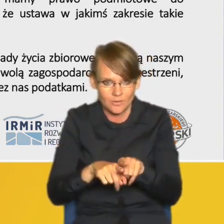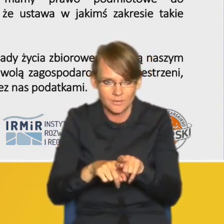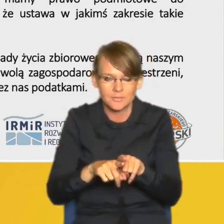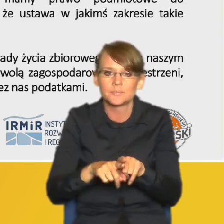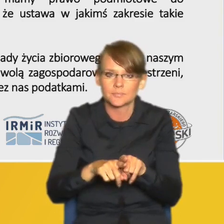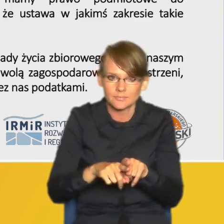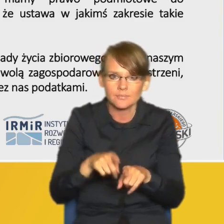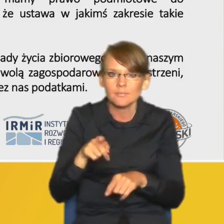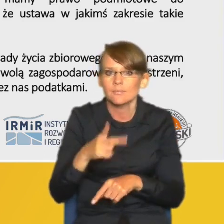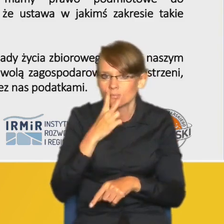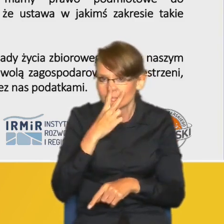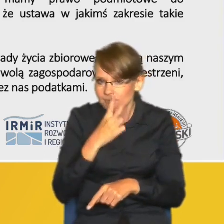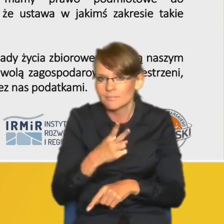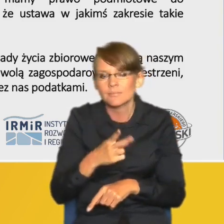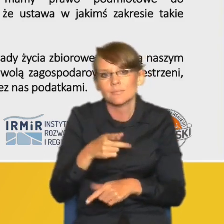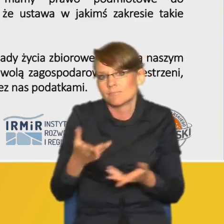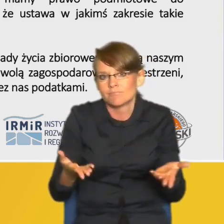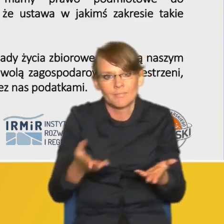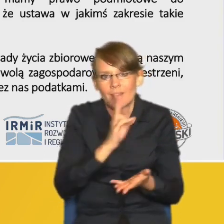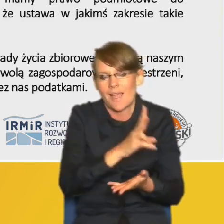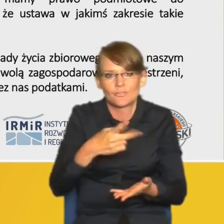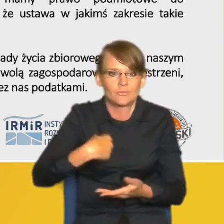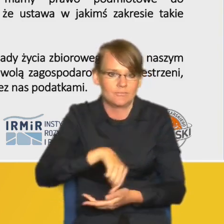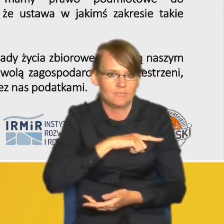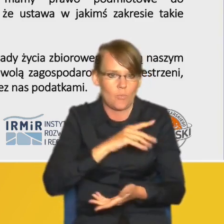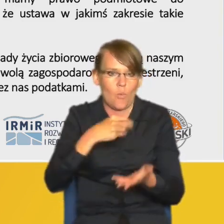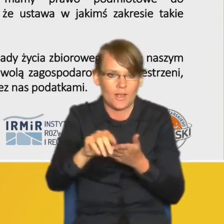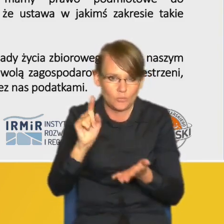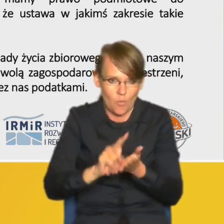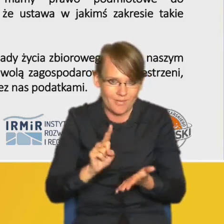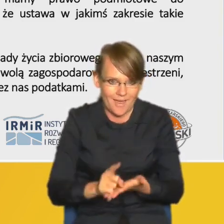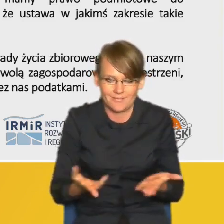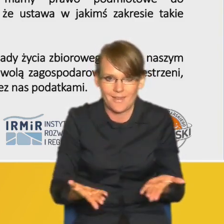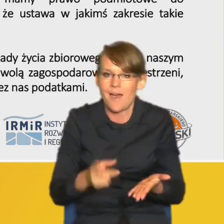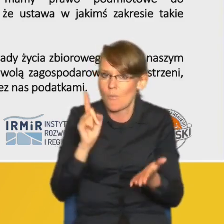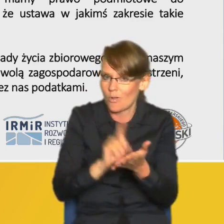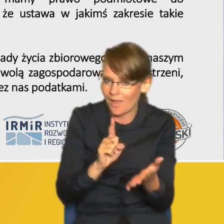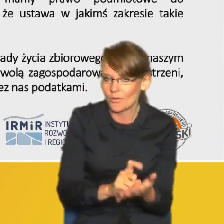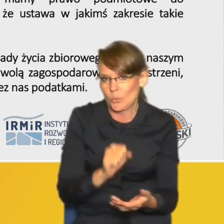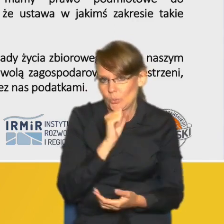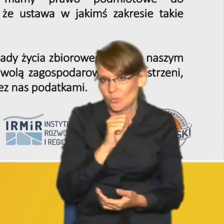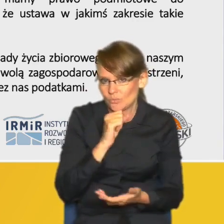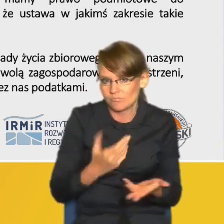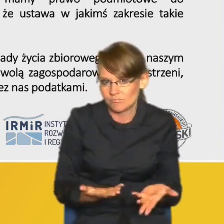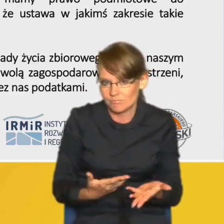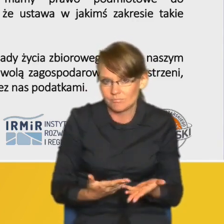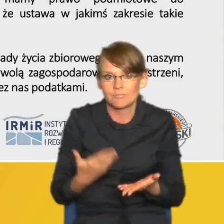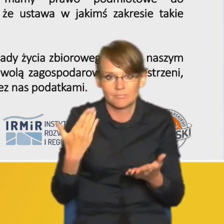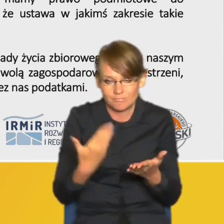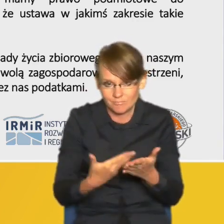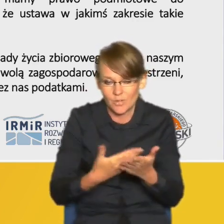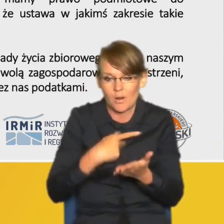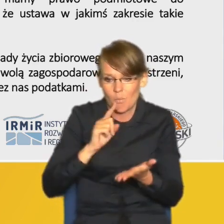myślenia jest przekonanie że przecież każdy z nas płaci podatki te podatki są duże i w związku z tym w ramach tych